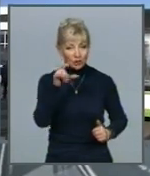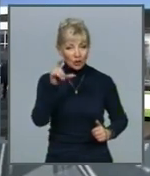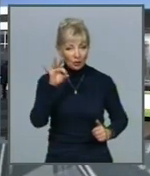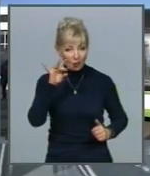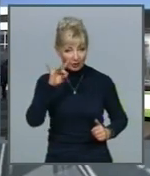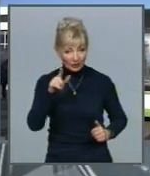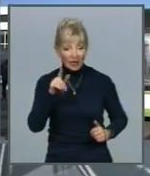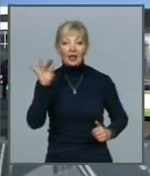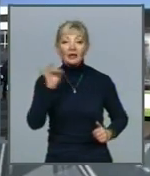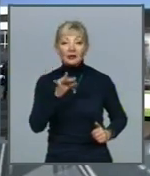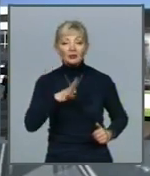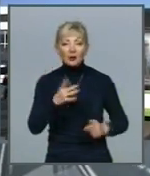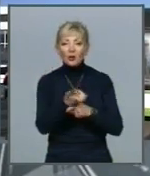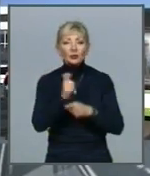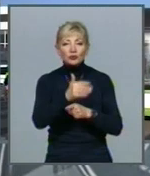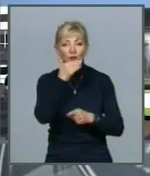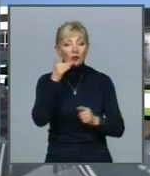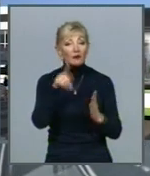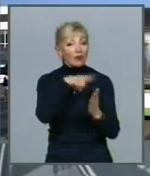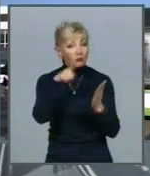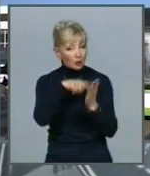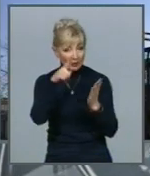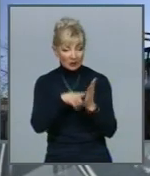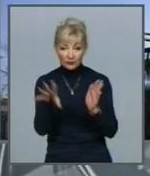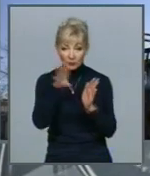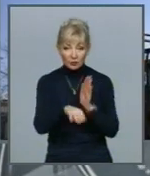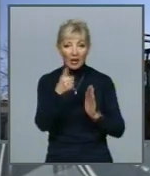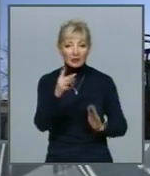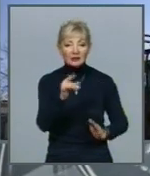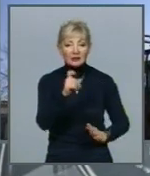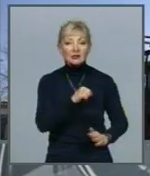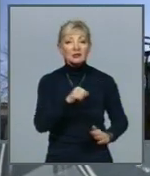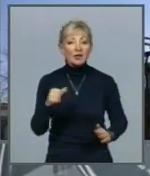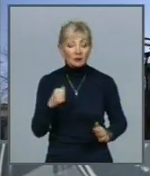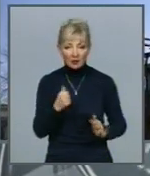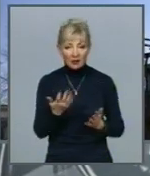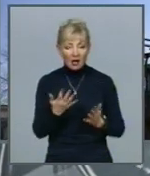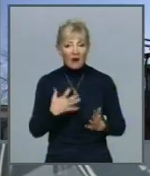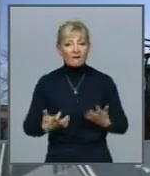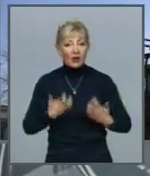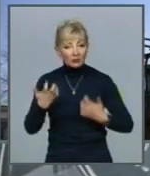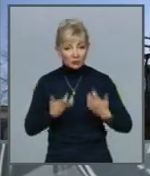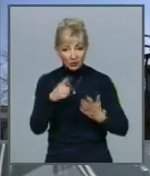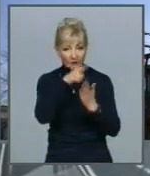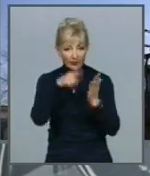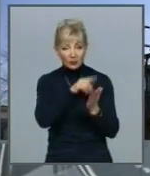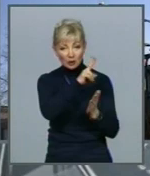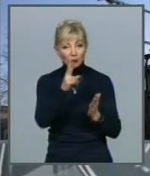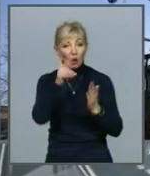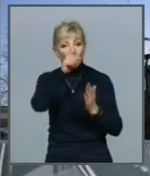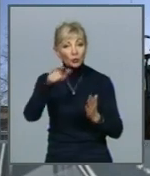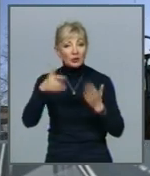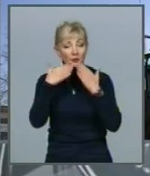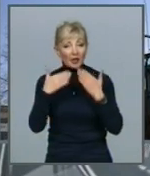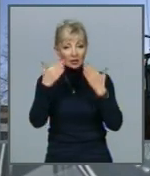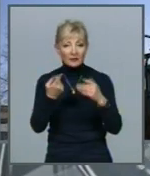було дуже багато вопросів, в тому числі одним із самих злободневних вопросів, які нам задавали люди – це